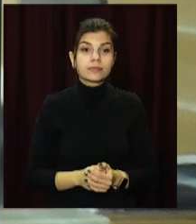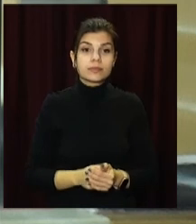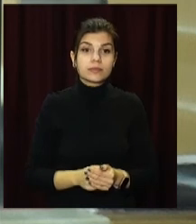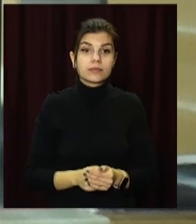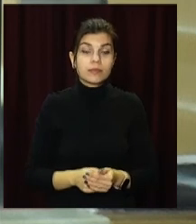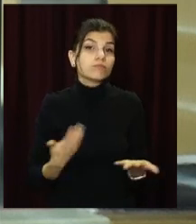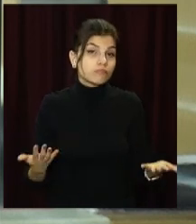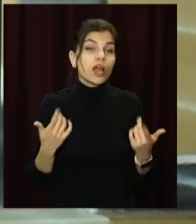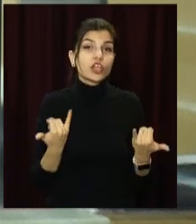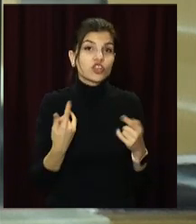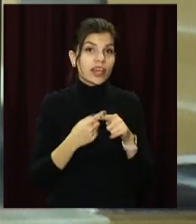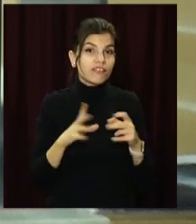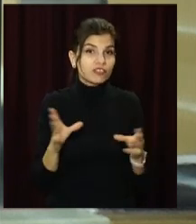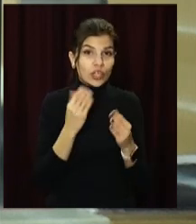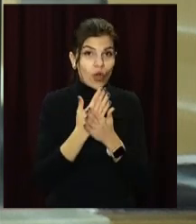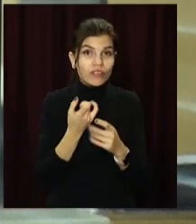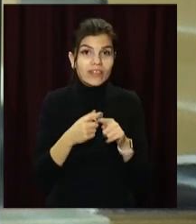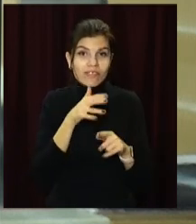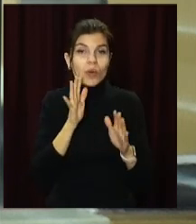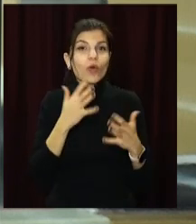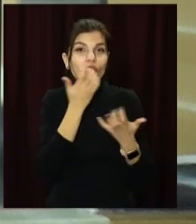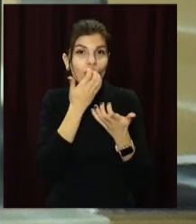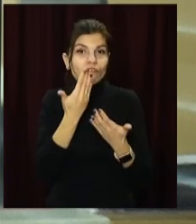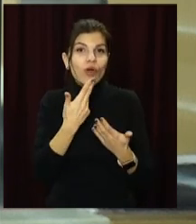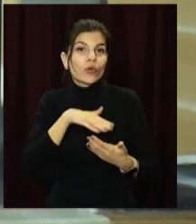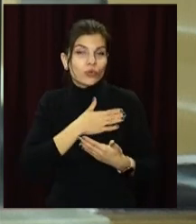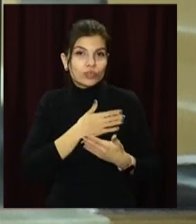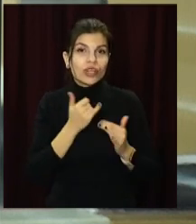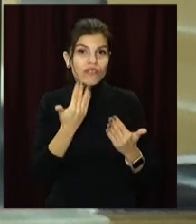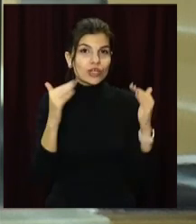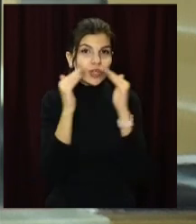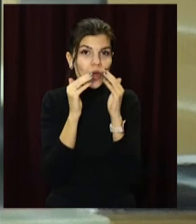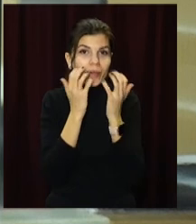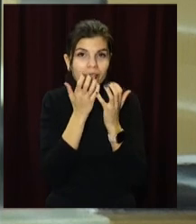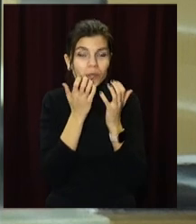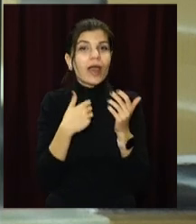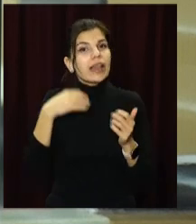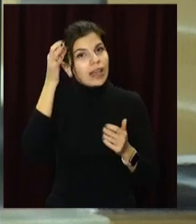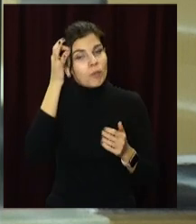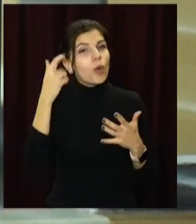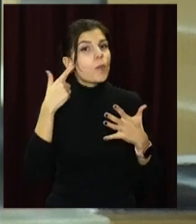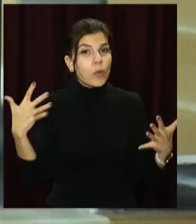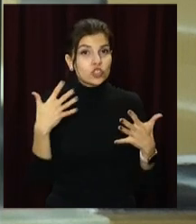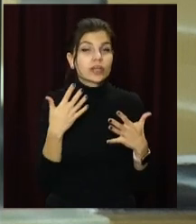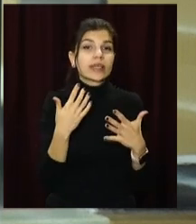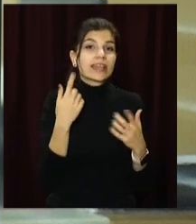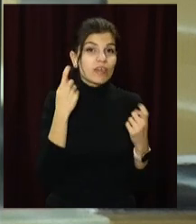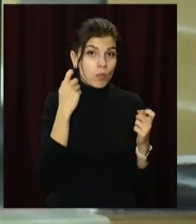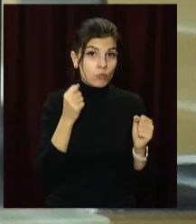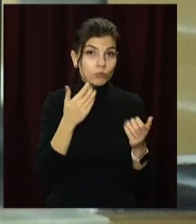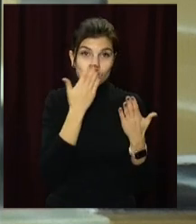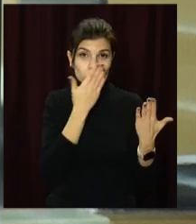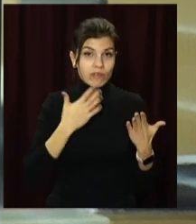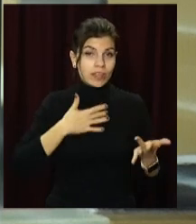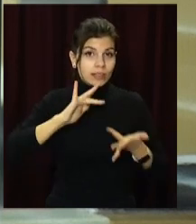Наразі це всі новини на цю годину. Нехай буде тепло в душах та у ваших оселях. А я нагадую, що більше інформації ви можете прочитати на